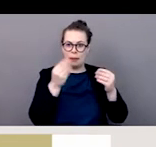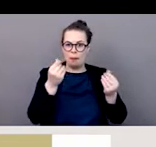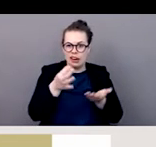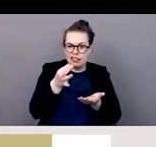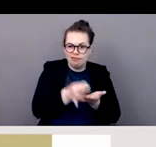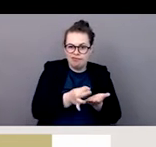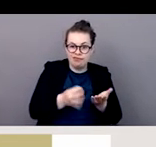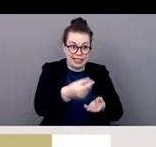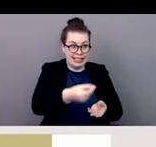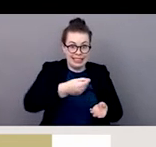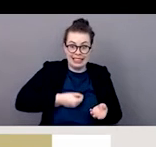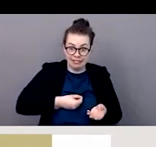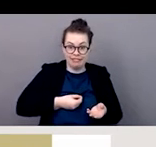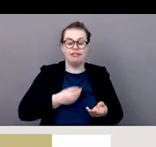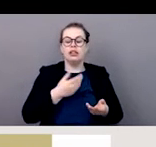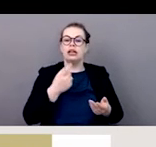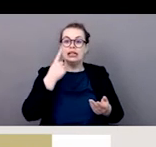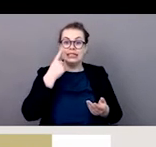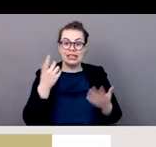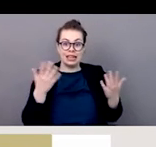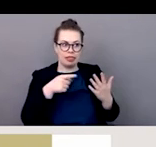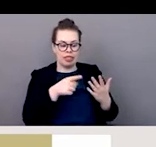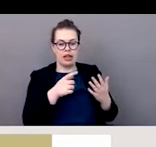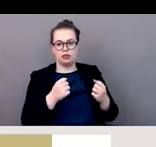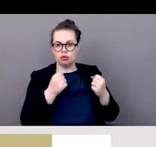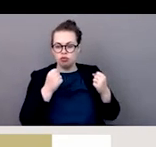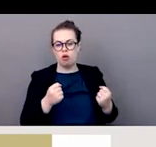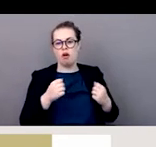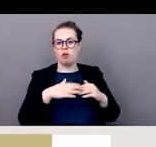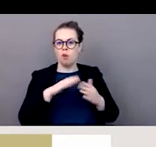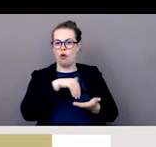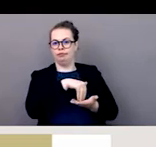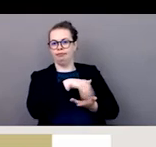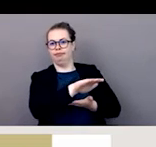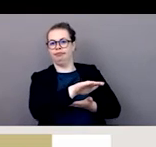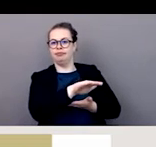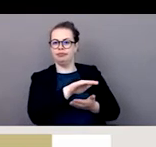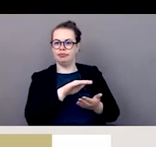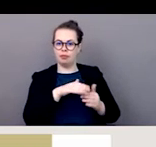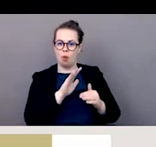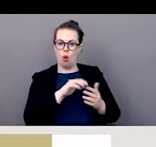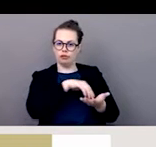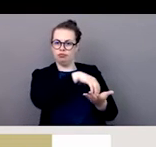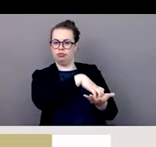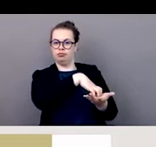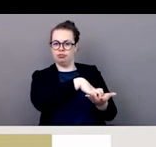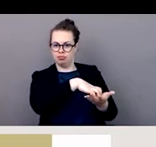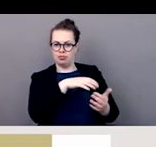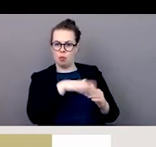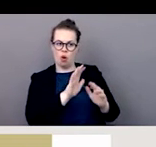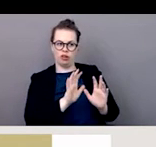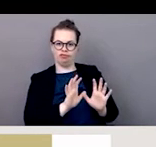l'aide alimentaire le transfert de l'espèce semble être suspendu en plus aussi